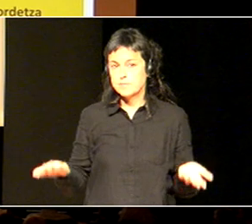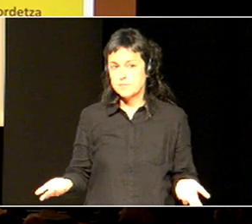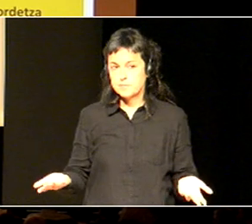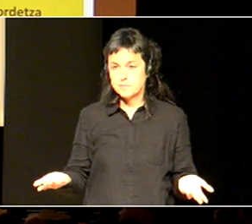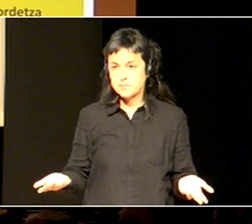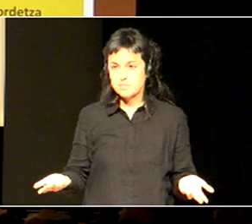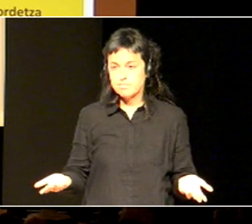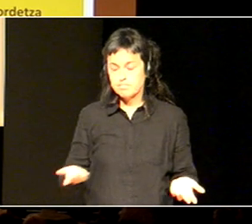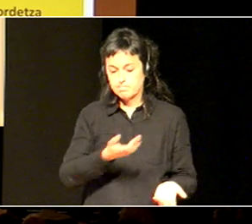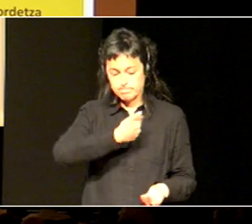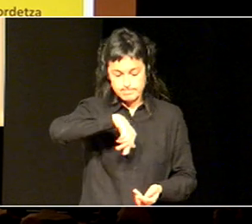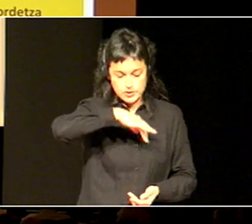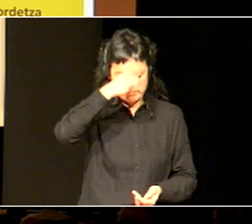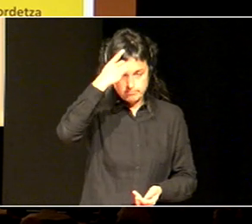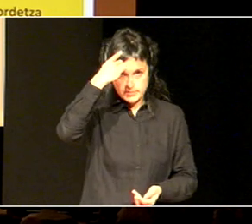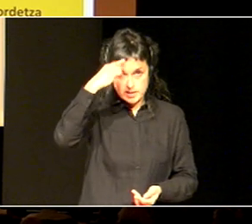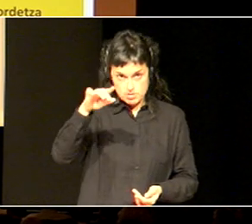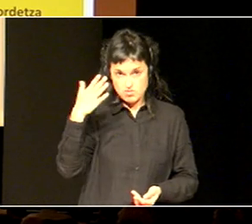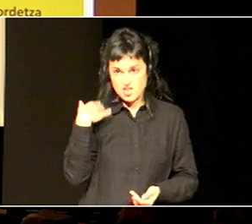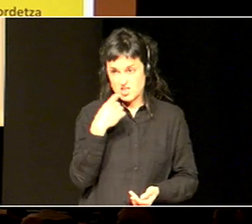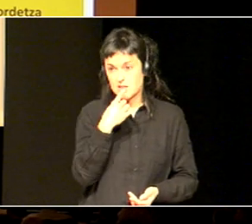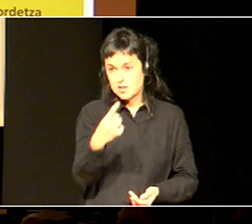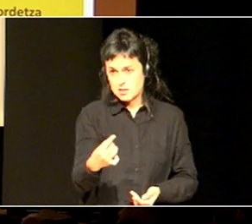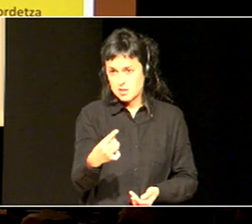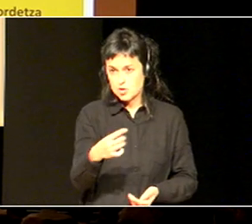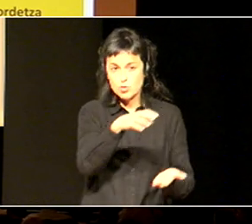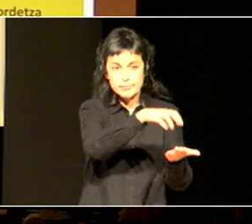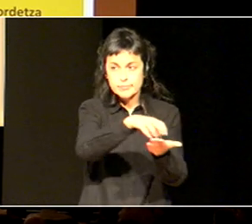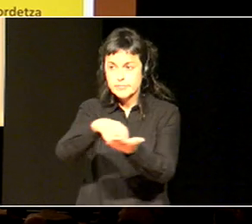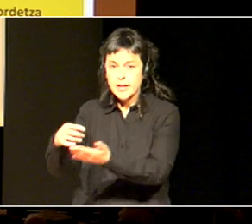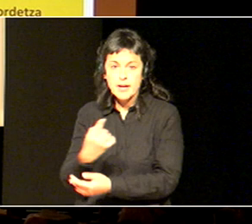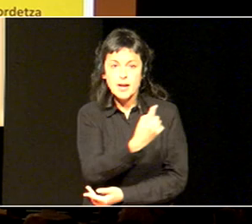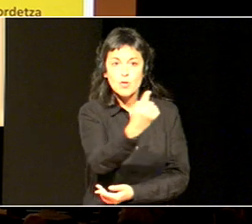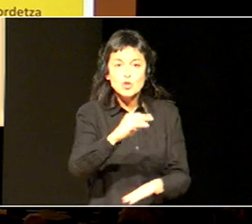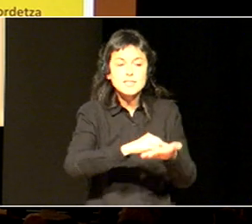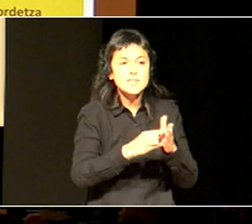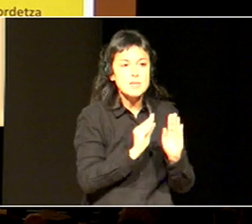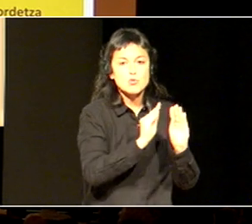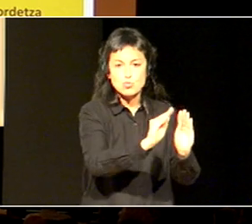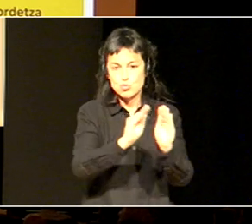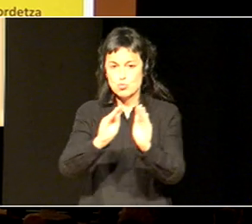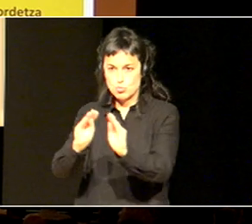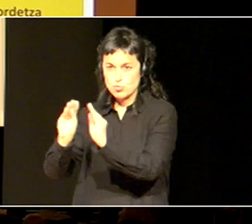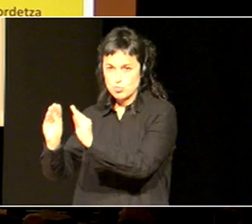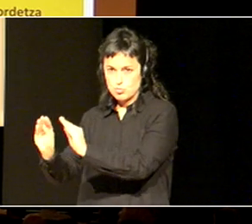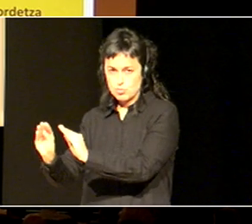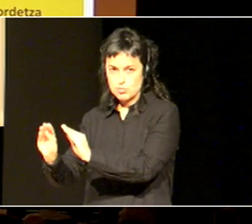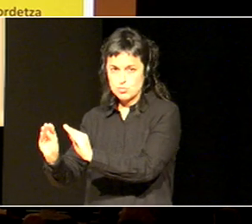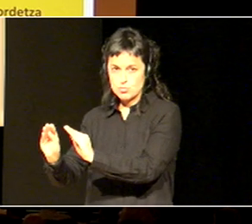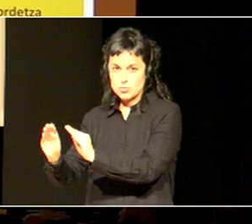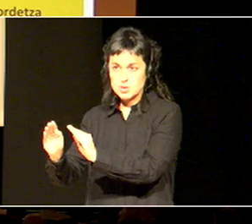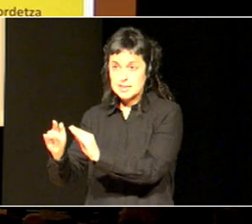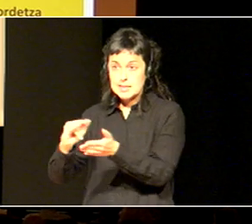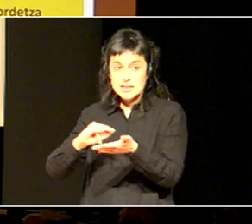hakin badakigu, eta, esan dot, ikastetze bakoitzean, sistema badagoela, eta, sistema horretan, argi